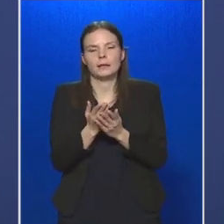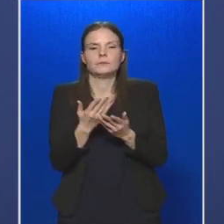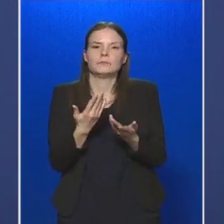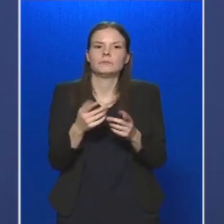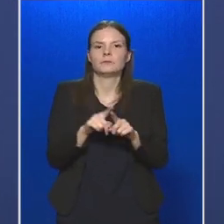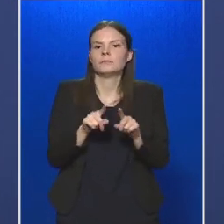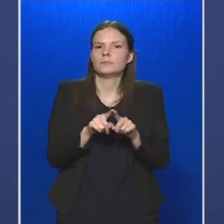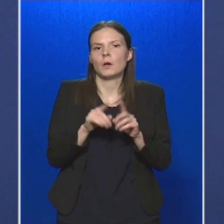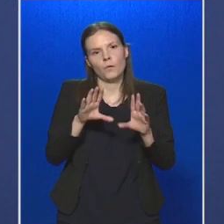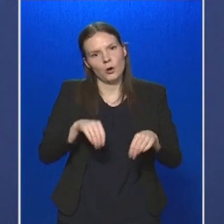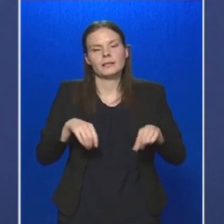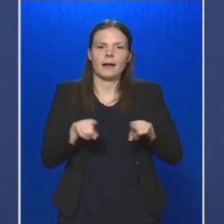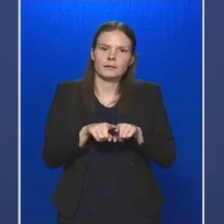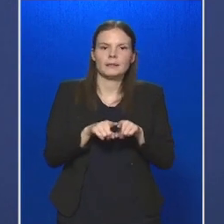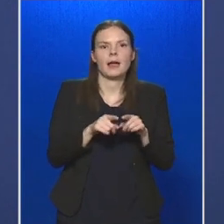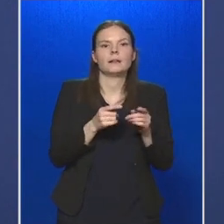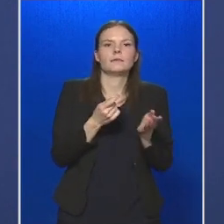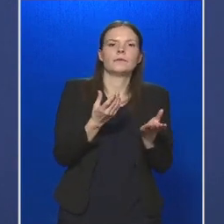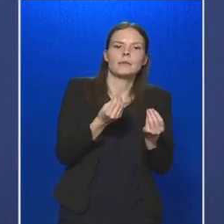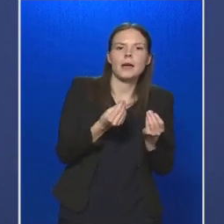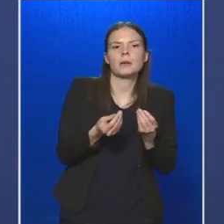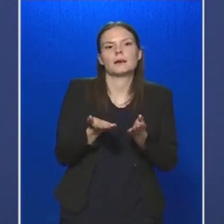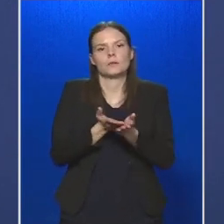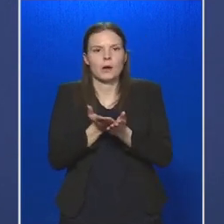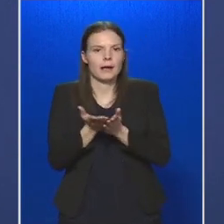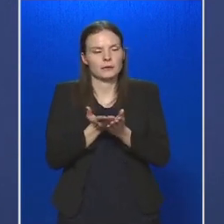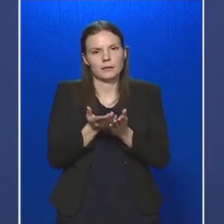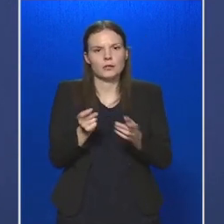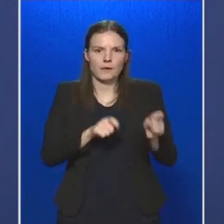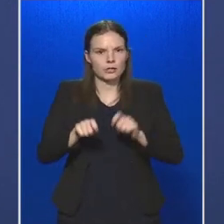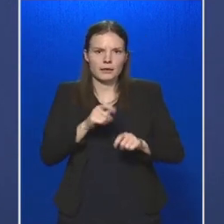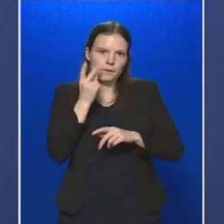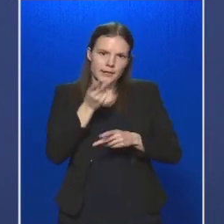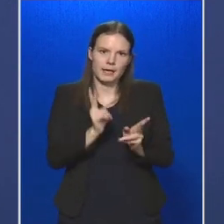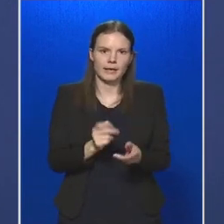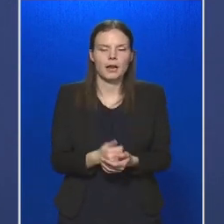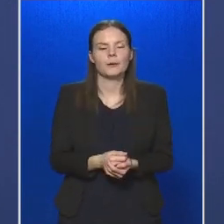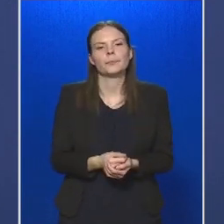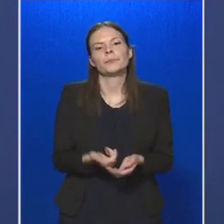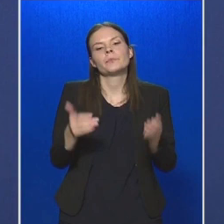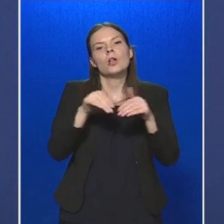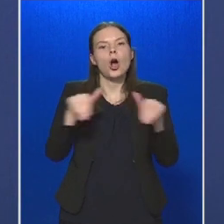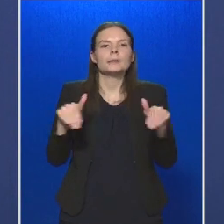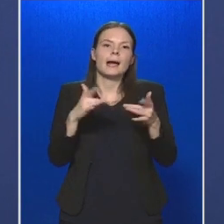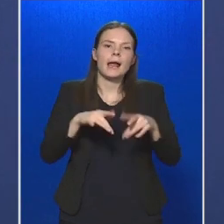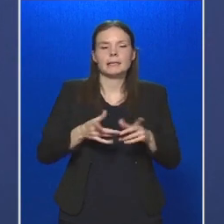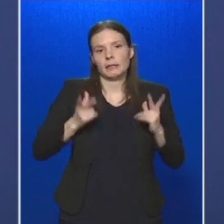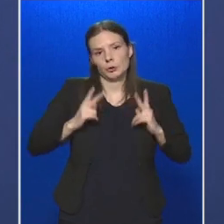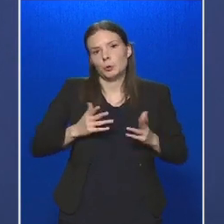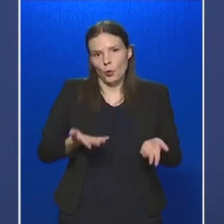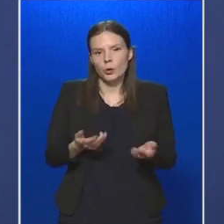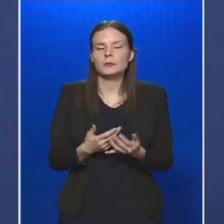az ilyen termékek, szolgáltatások megvásárlása esetén. A határhelyzet nyugodnak mondható,